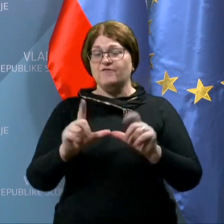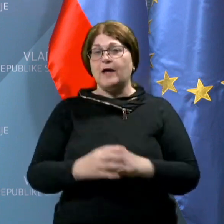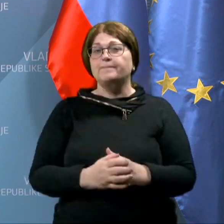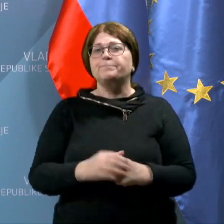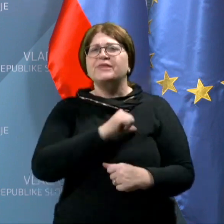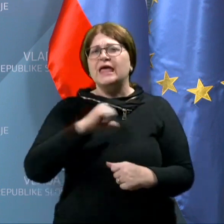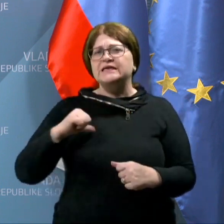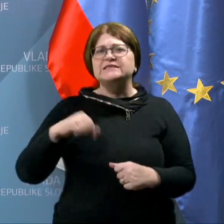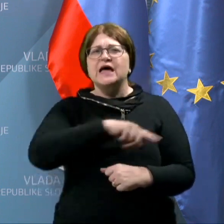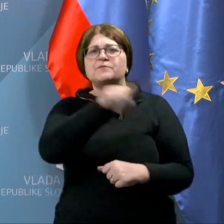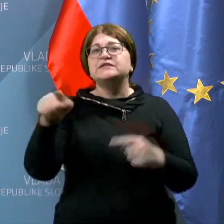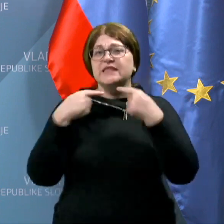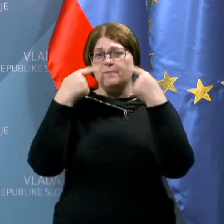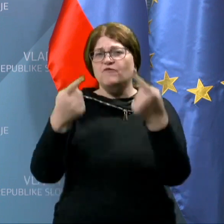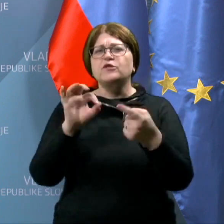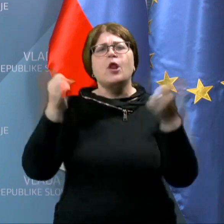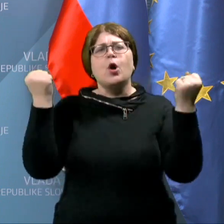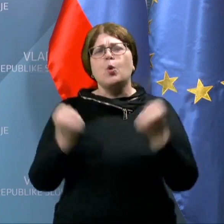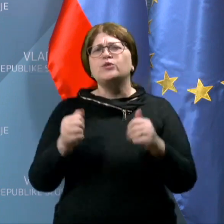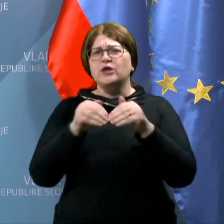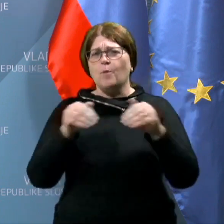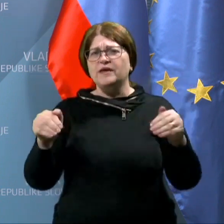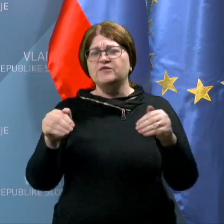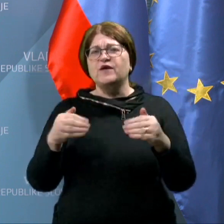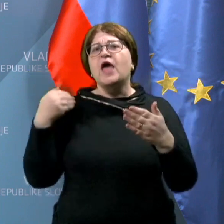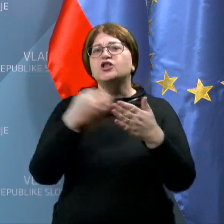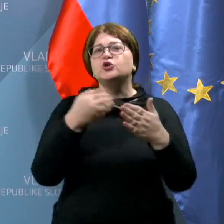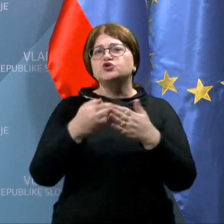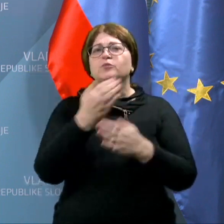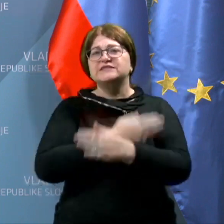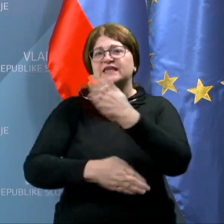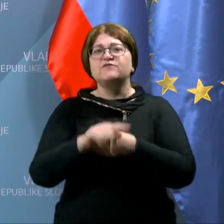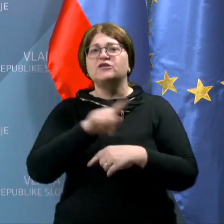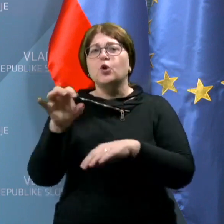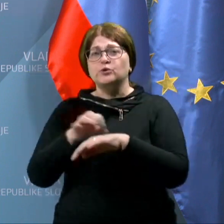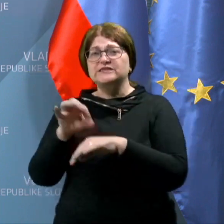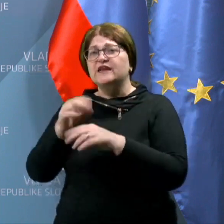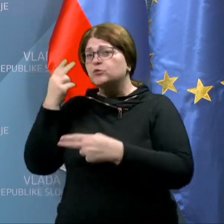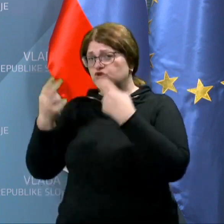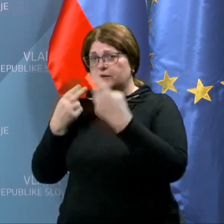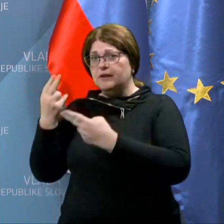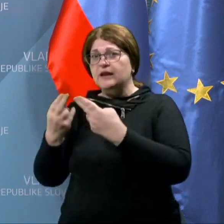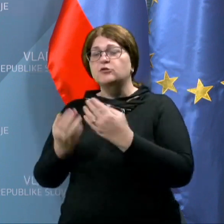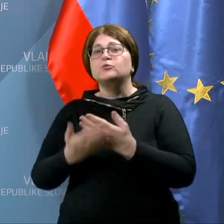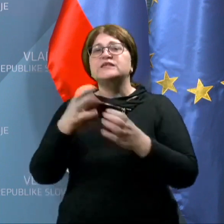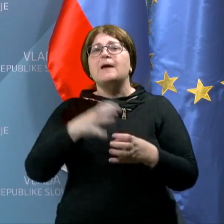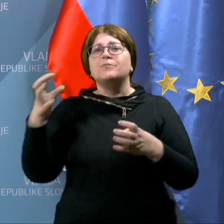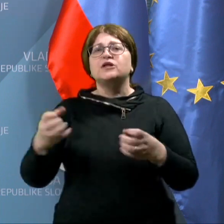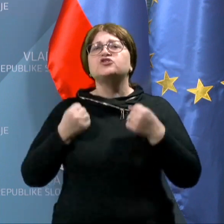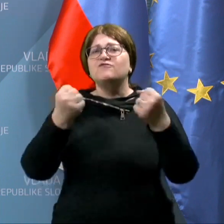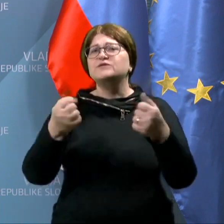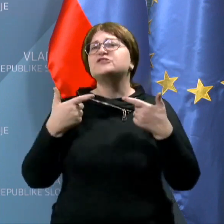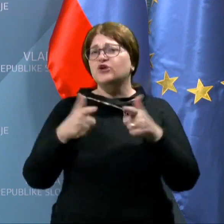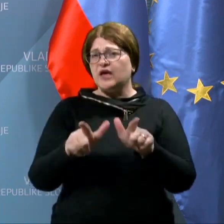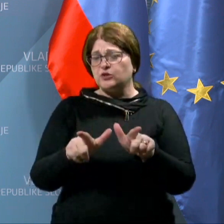Sami ste poročali o hudih omejitvah dostopnosti invalidov do zdravniških pregledov za podaljšanje vozniškega